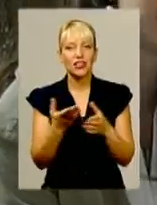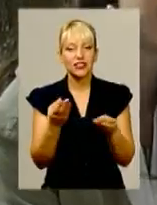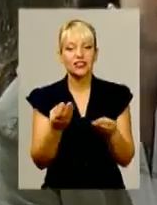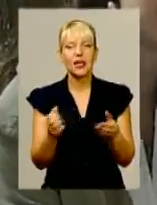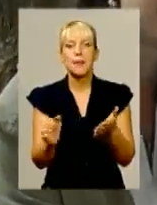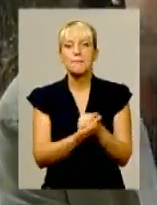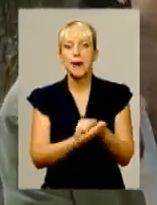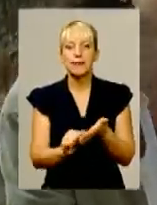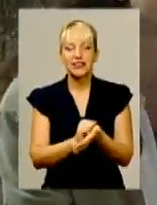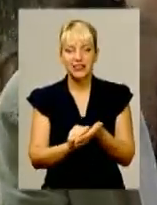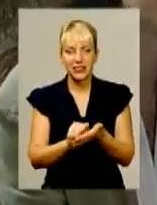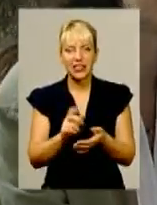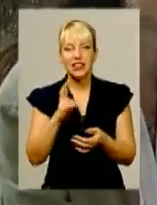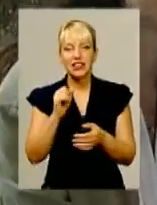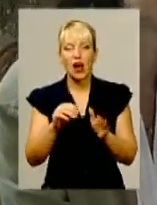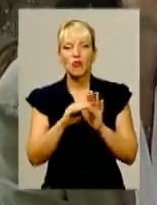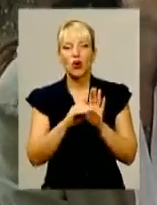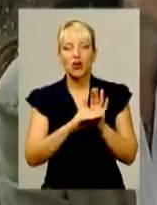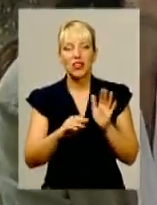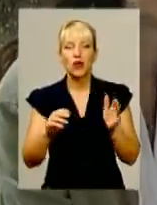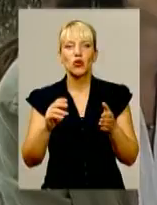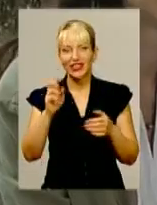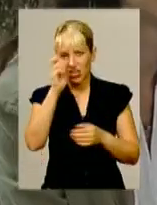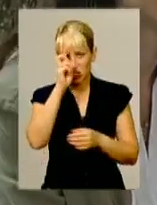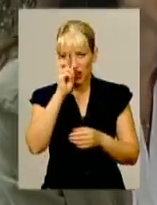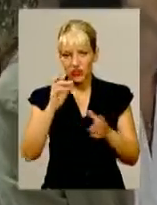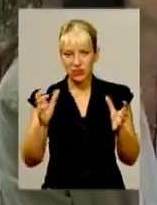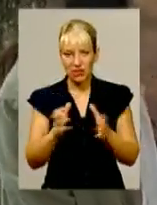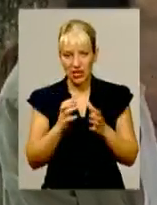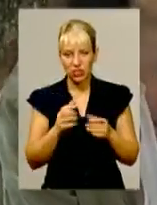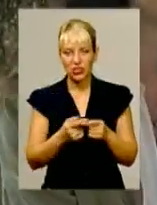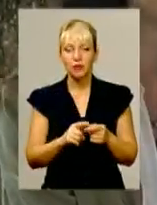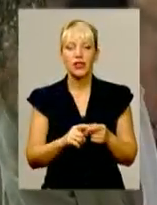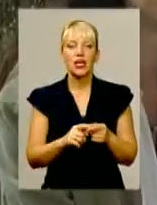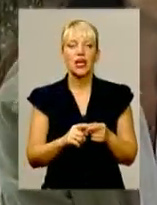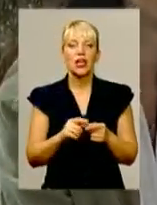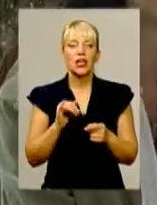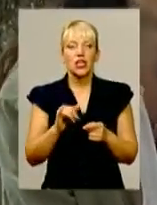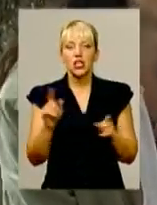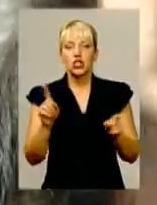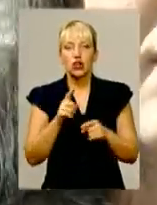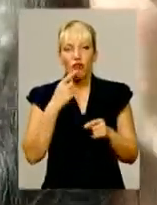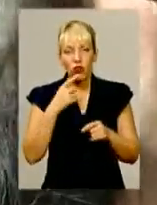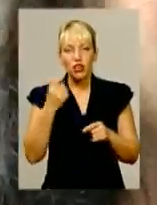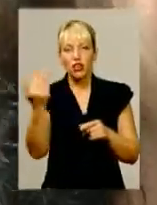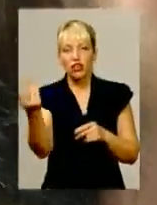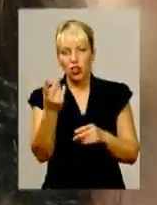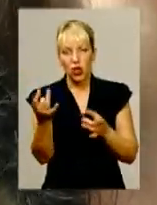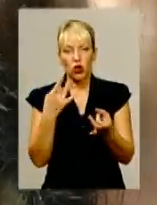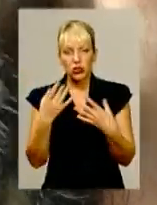енергозбереження. І що цьому заводу, назву якого вони не сказали, держава відшкодовує відсоток певний